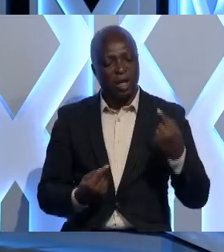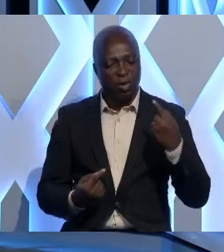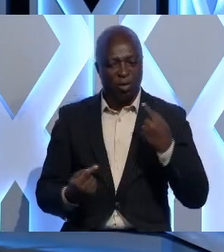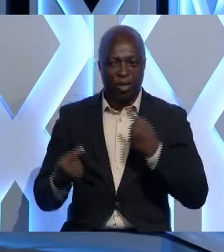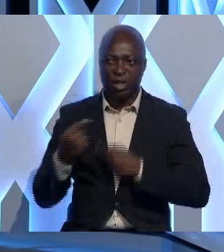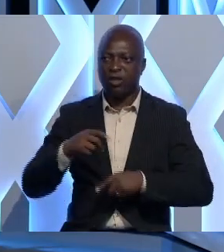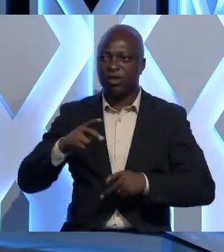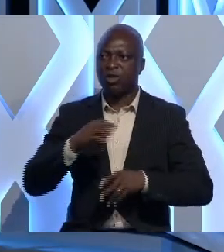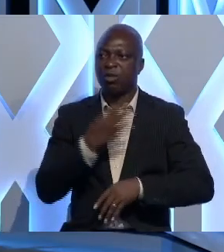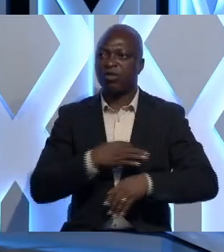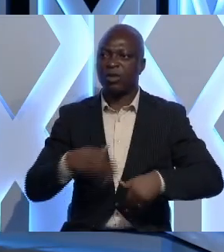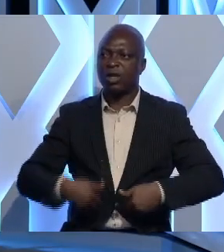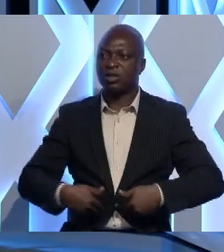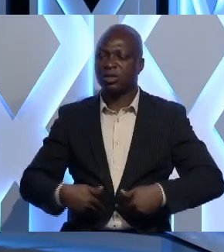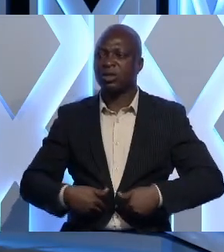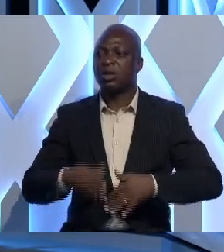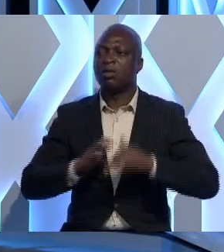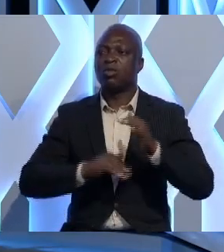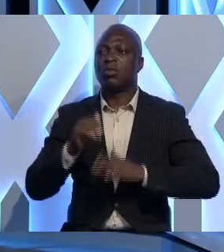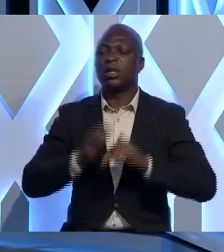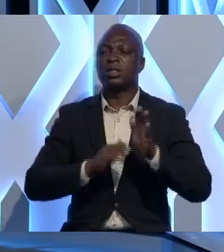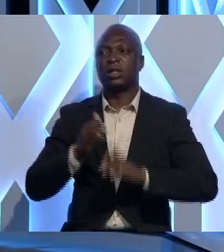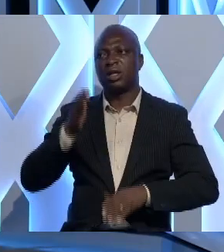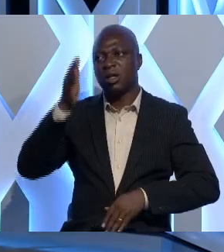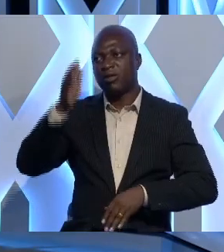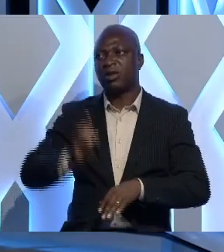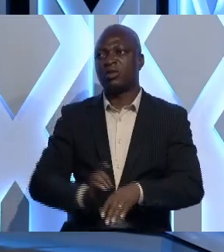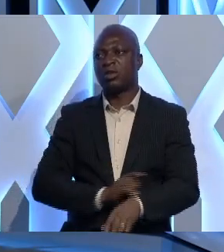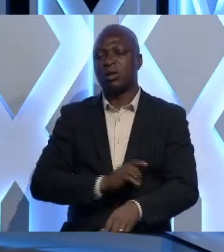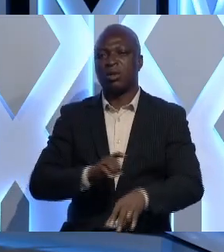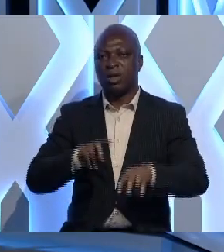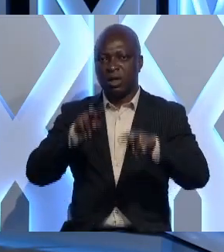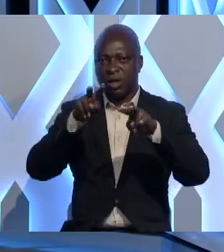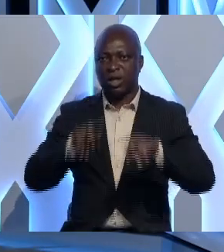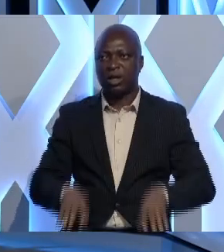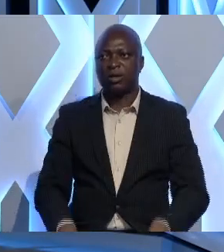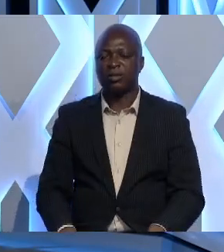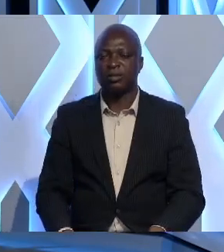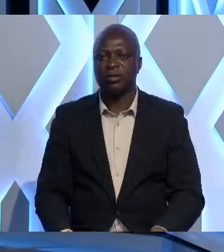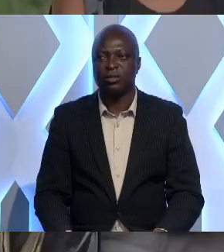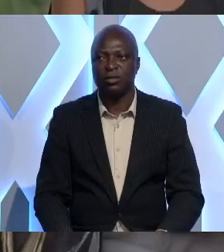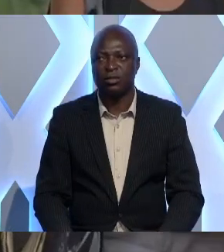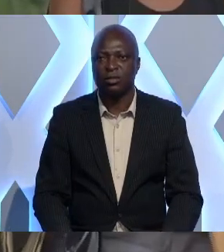au profit de la jeunesse pour bâtir un avenir durable. Les précisions avec le riche Améga.